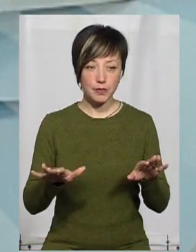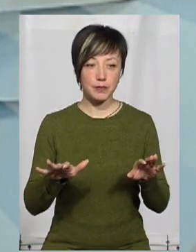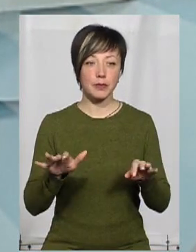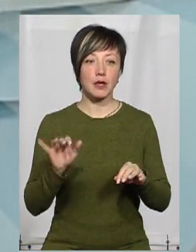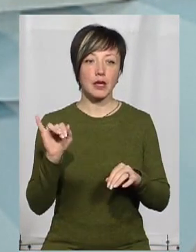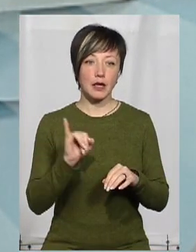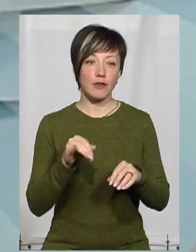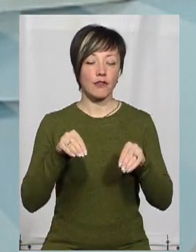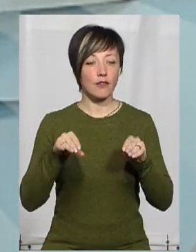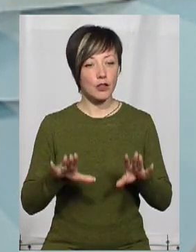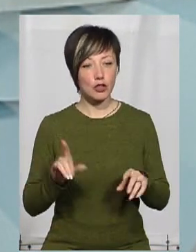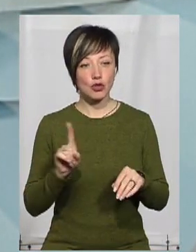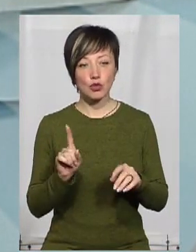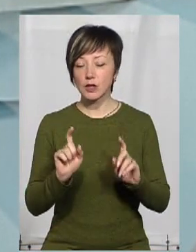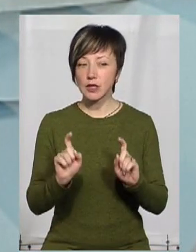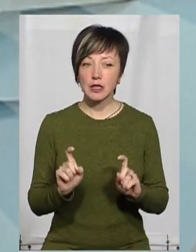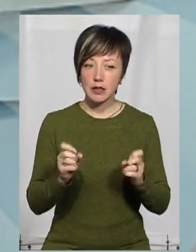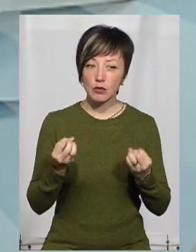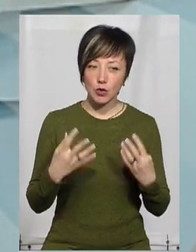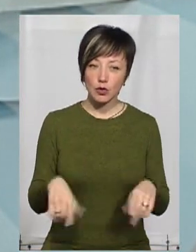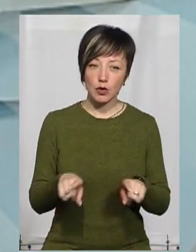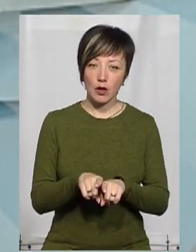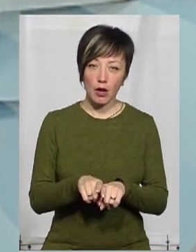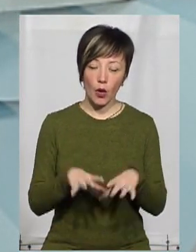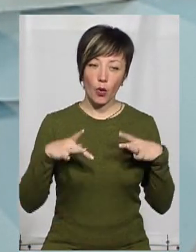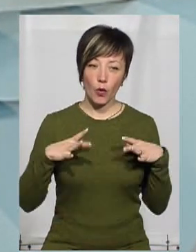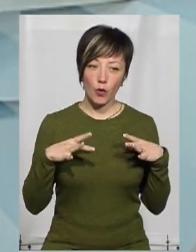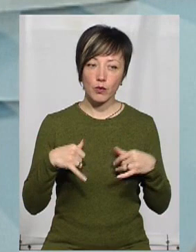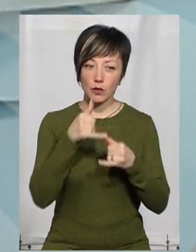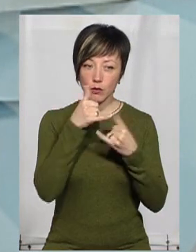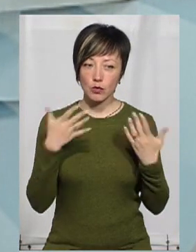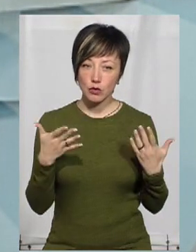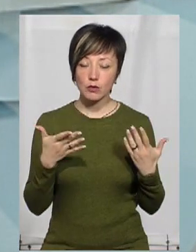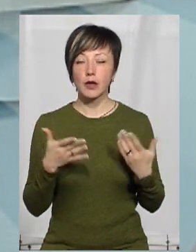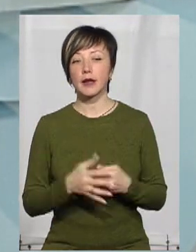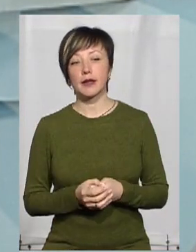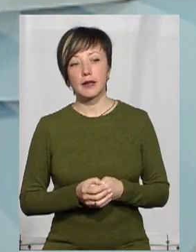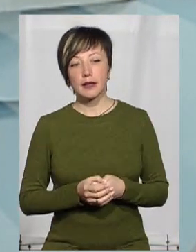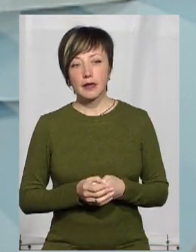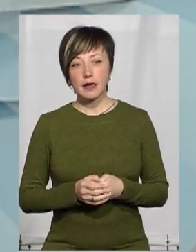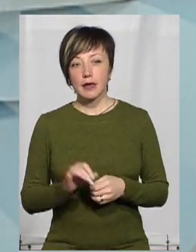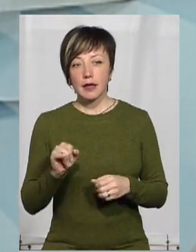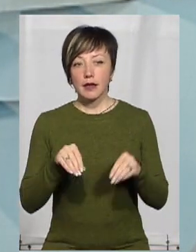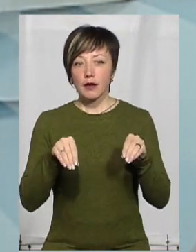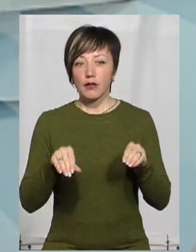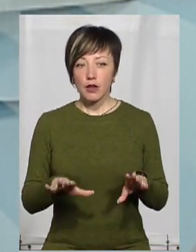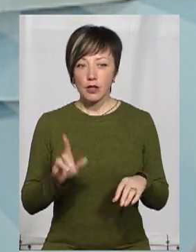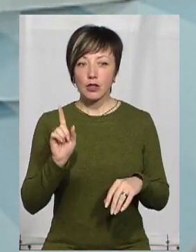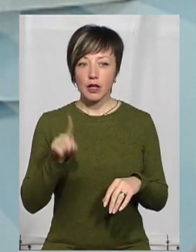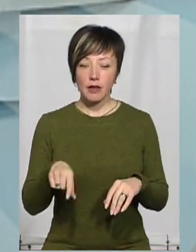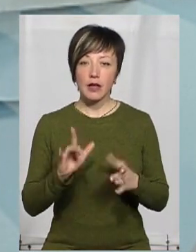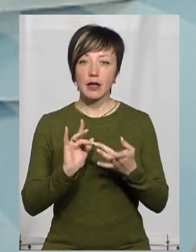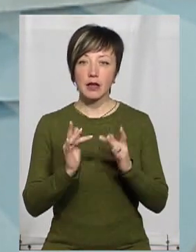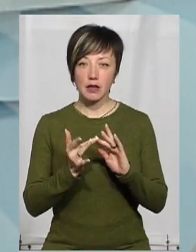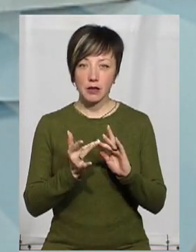І ми вирішили, що сидіти просто так, руки склавшись, ми не можемо, так, як і завжди. І вирішили, що навіть онлайн